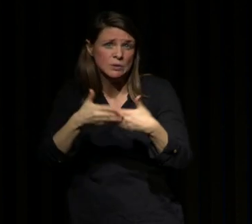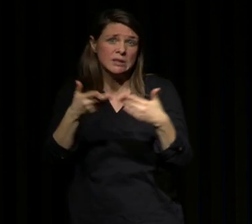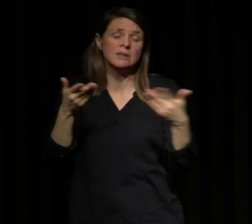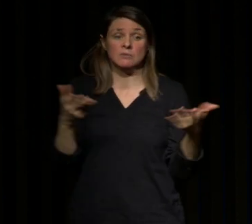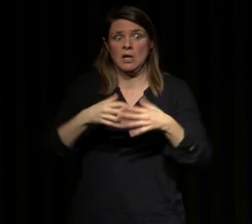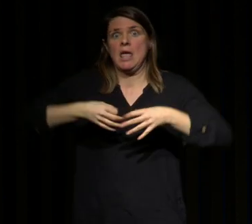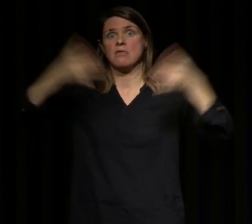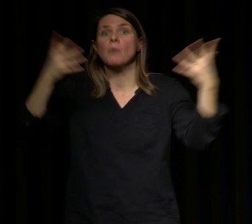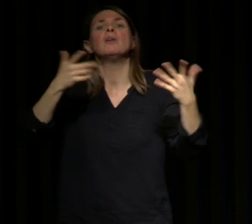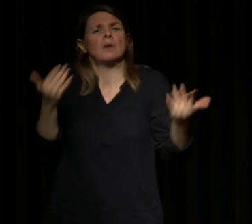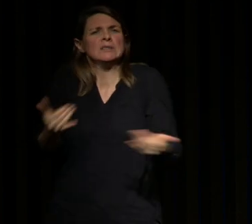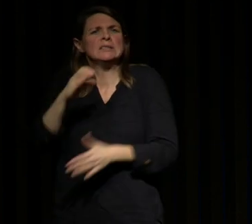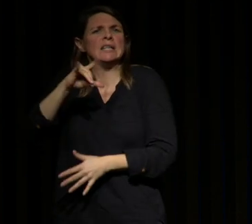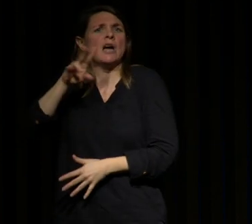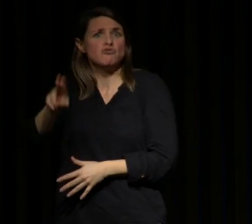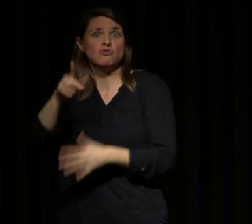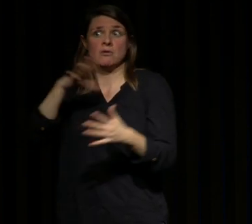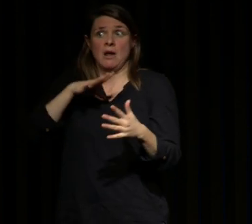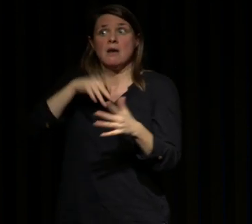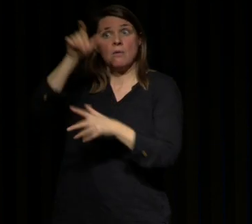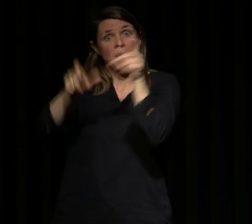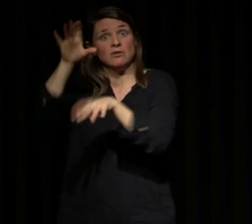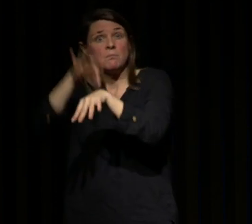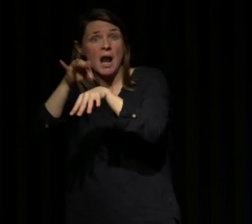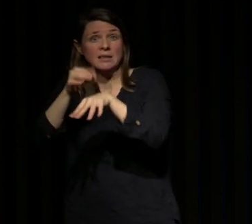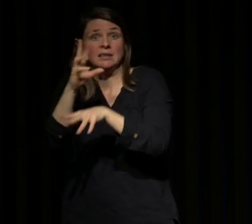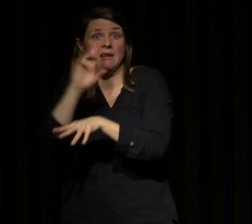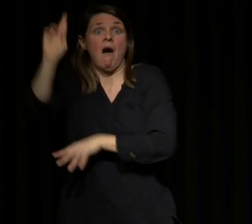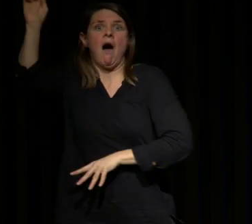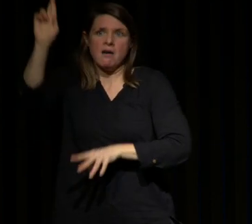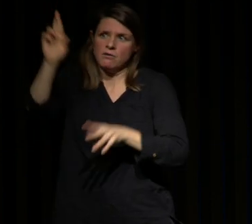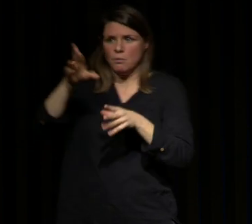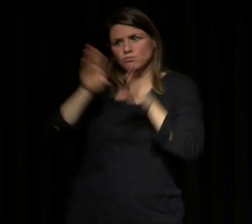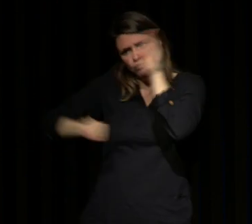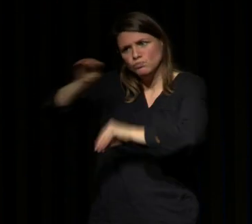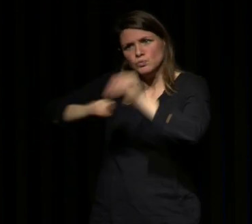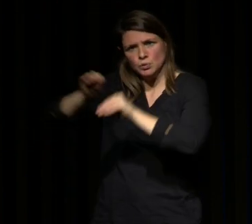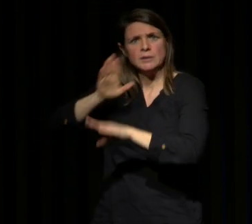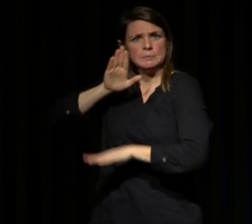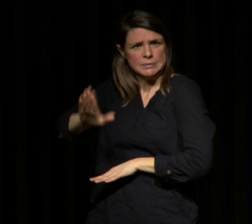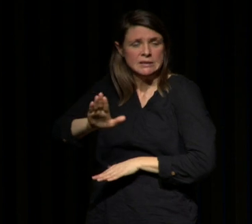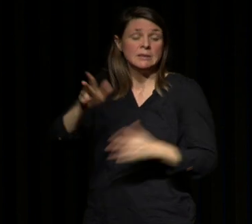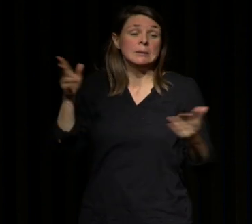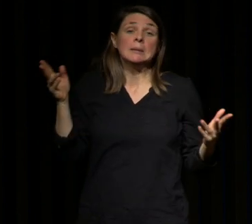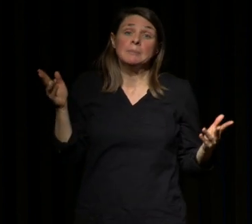de référence des maladies rares pour lequel on traite ces pathologies là mais on a vraiment